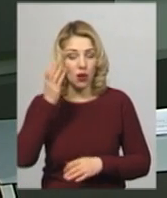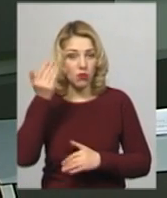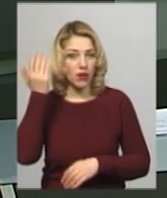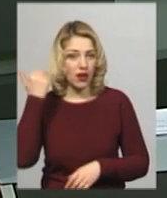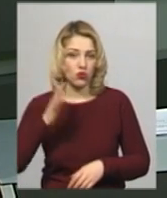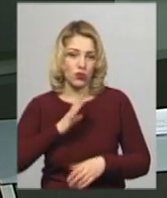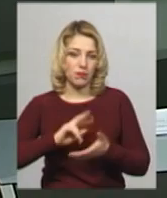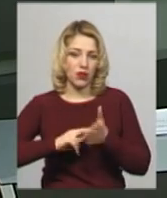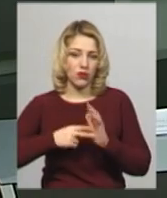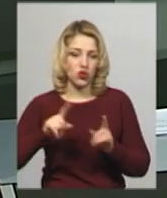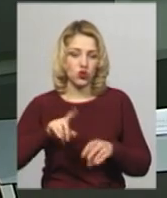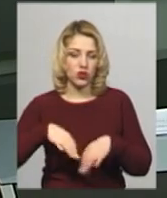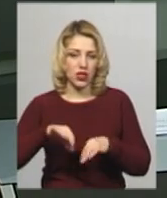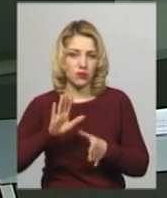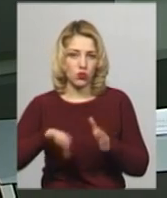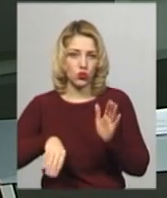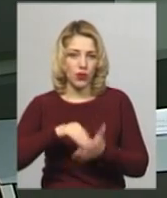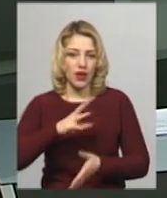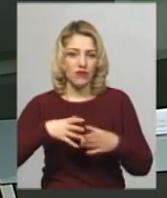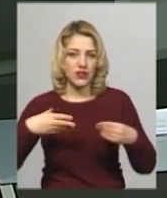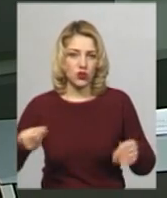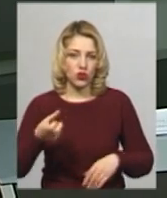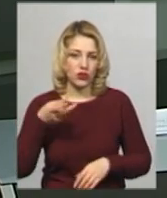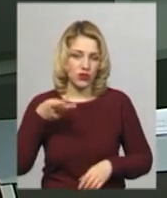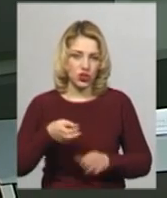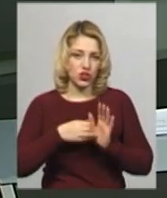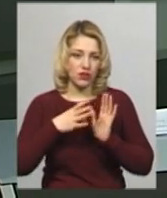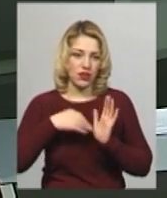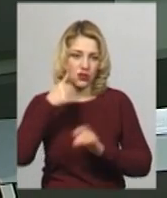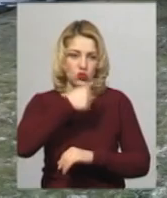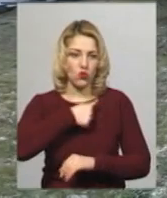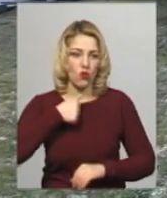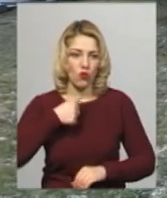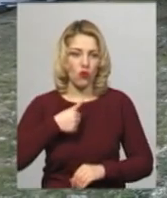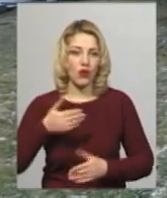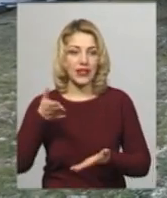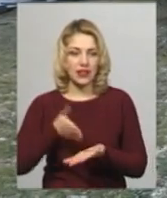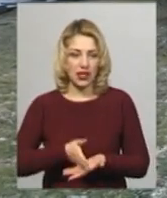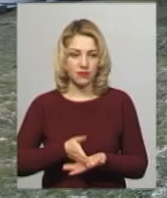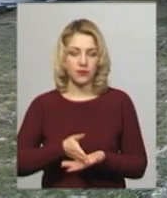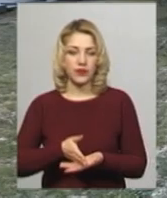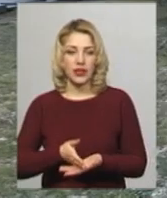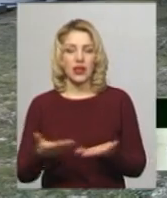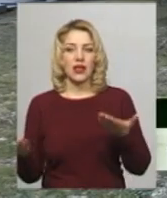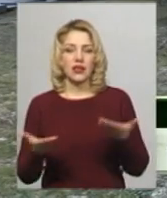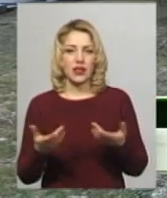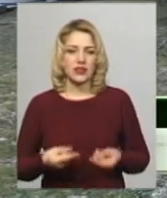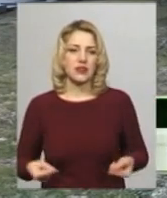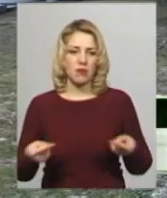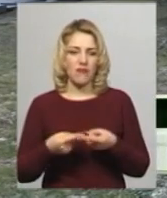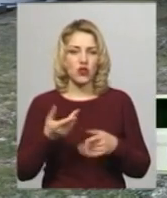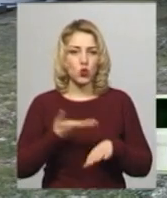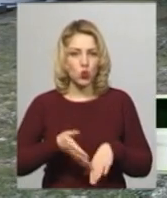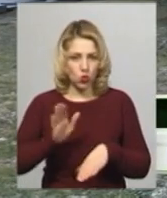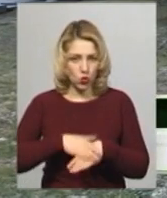планувалося, що транспорт закуплять на весні 2019 року. Є якісь певні труднощі,